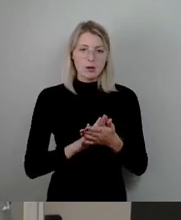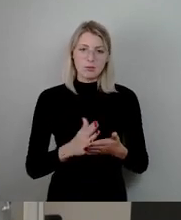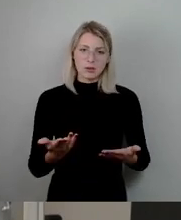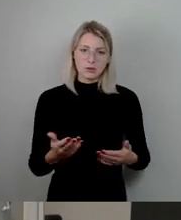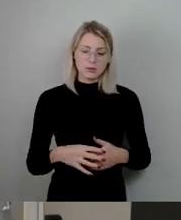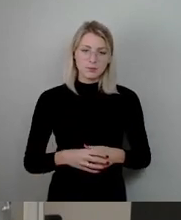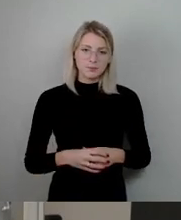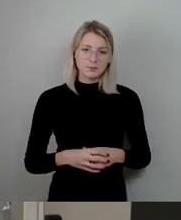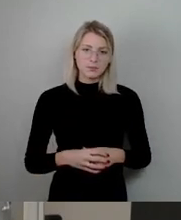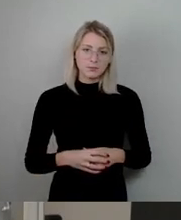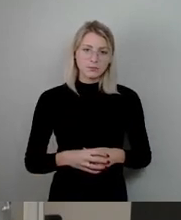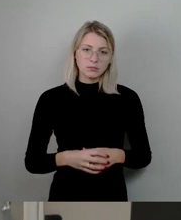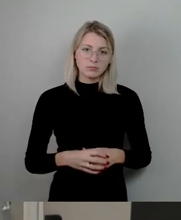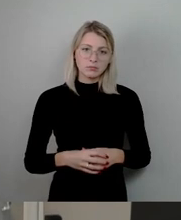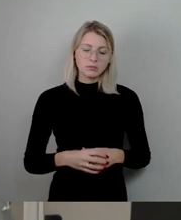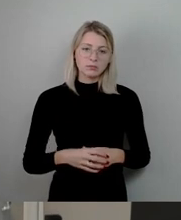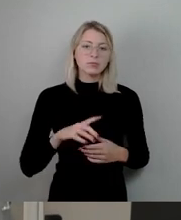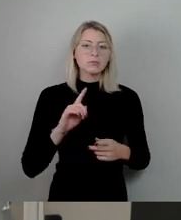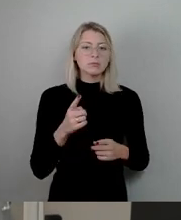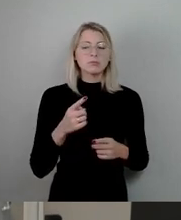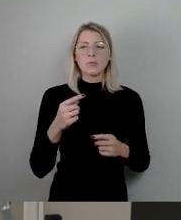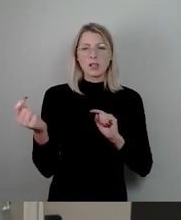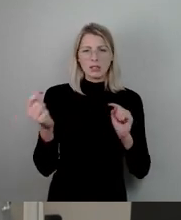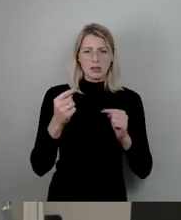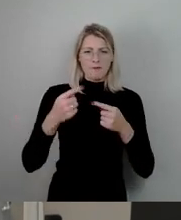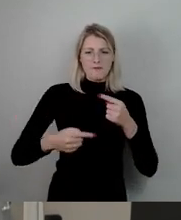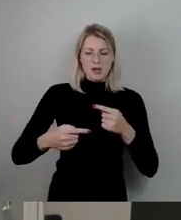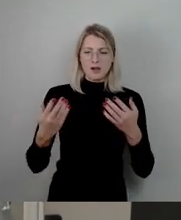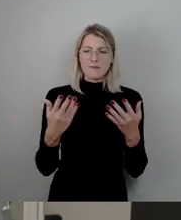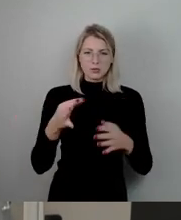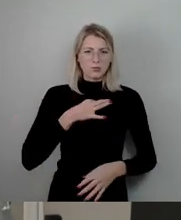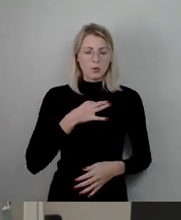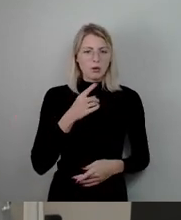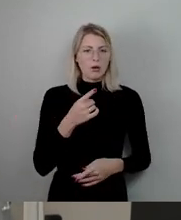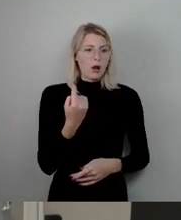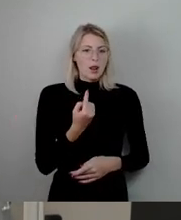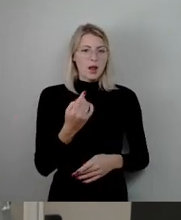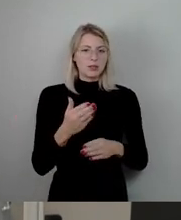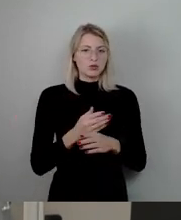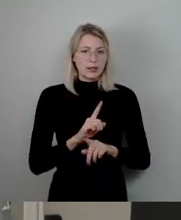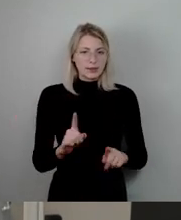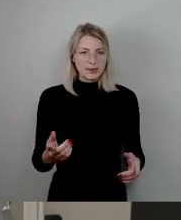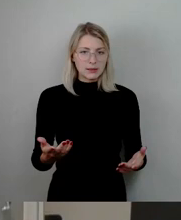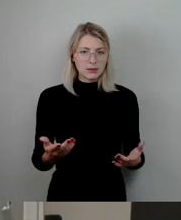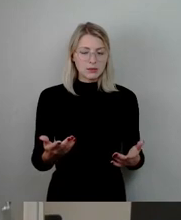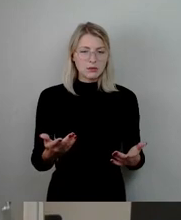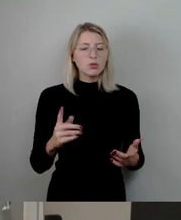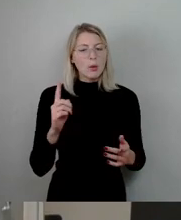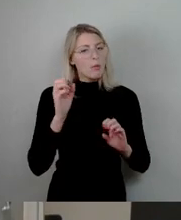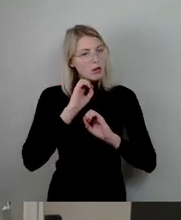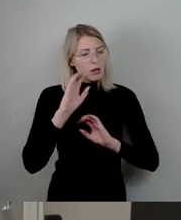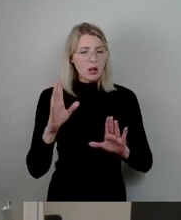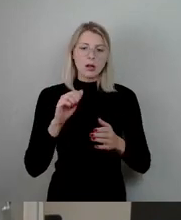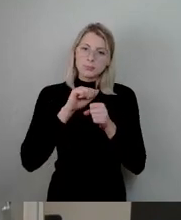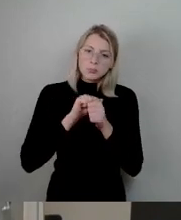fehlte mir bisher eigentlich dann überhaupt auch in der Debatte, entscheiden wir hier nicht alleine. Und das ist nochmal klar und deutlich nochmal zu betonen, dann